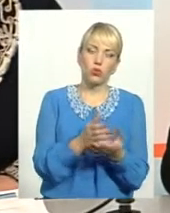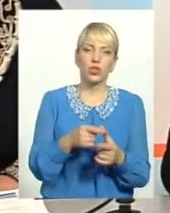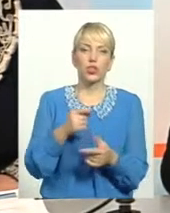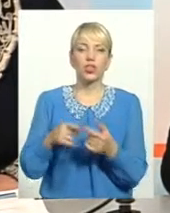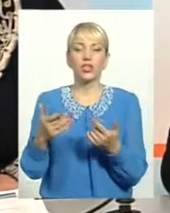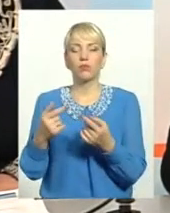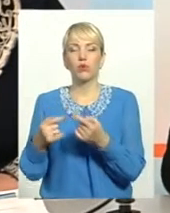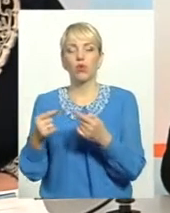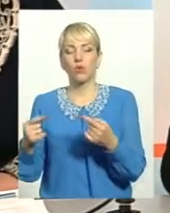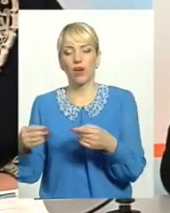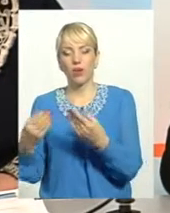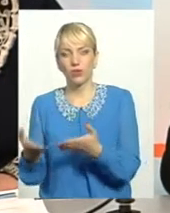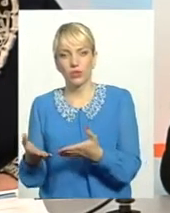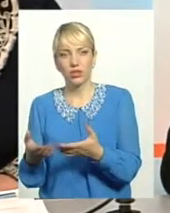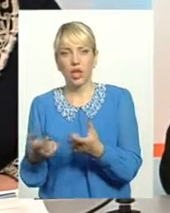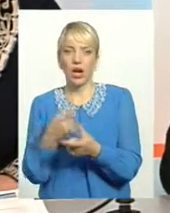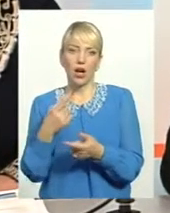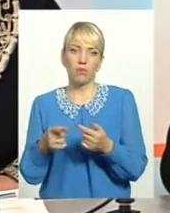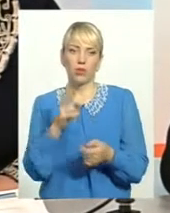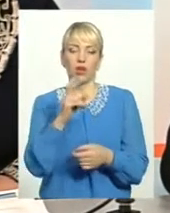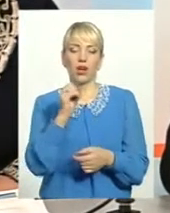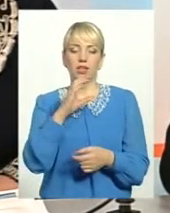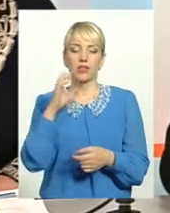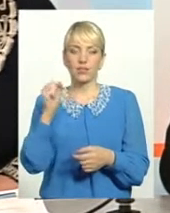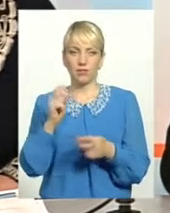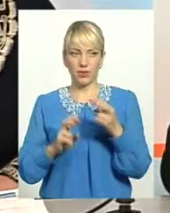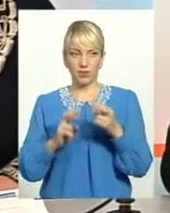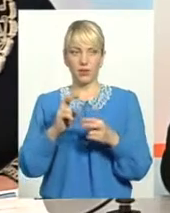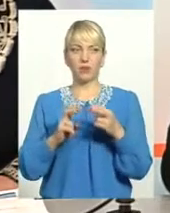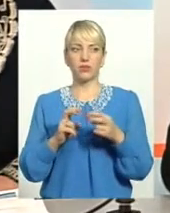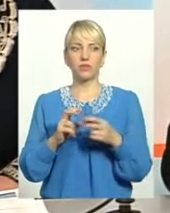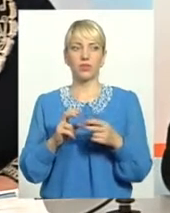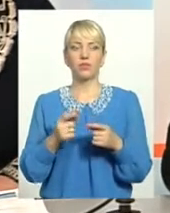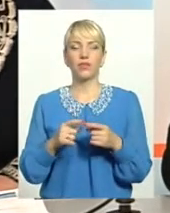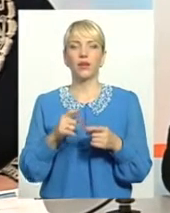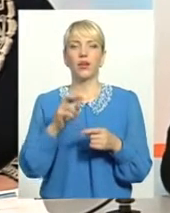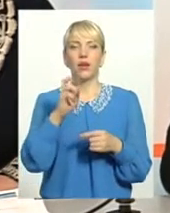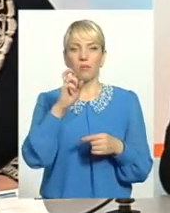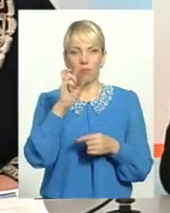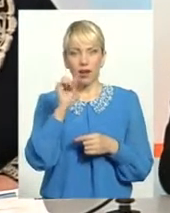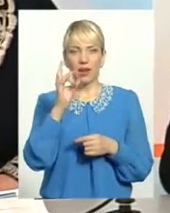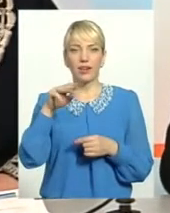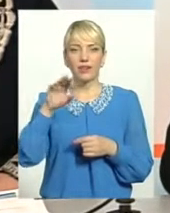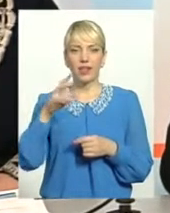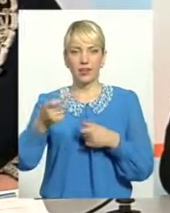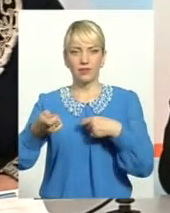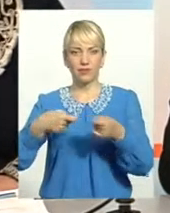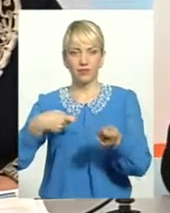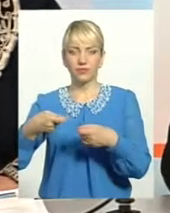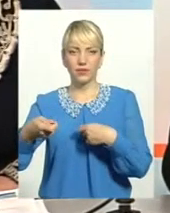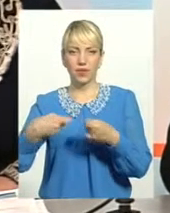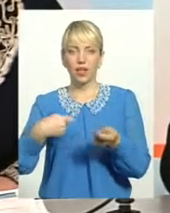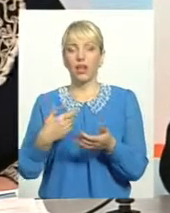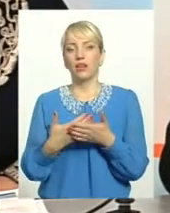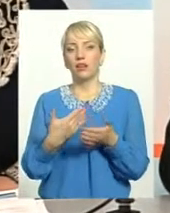або ж з каси підприємства, тобто виручка Тобто як раніше ми говорили бартером, так? Так, так, так. Ну, може людина